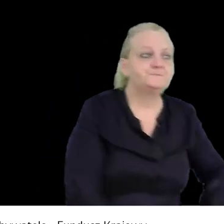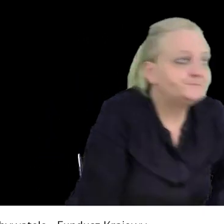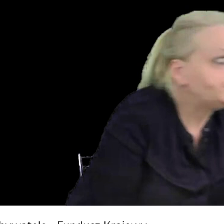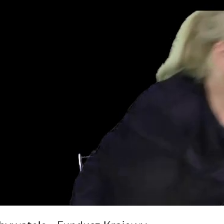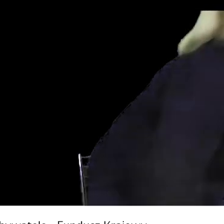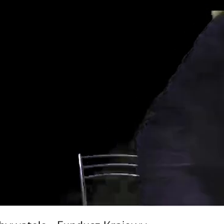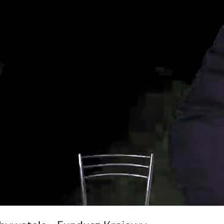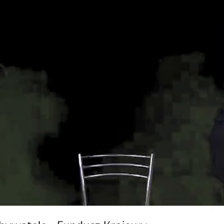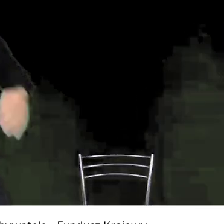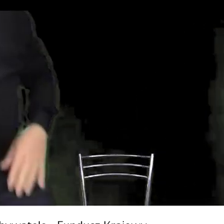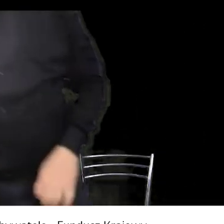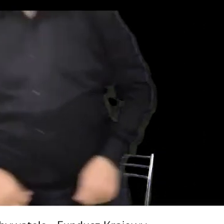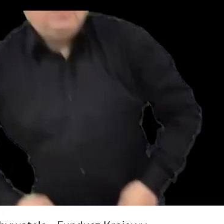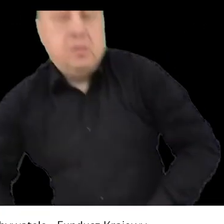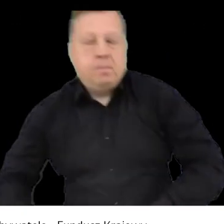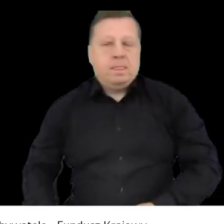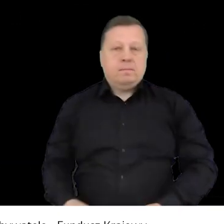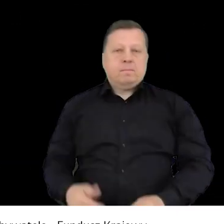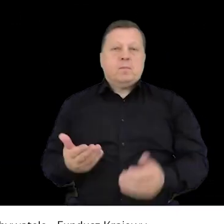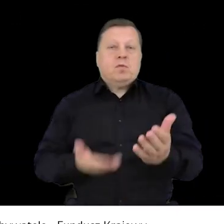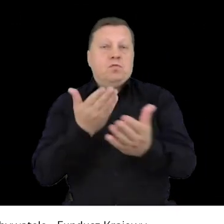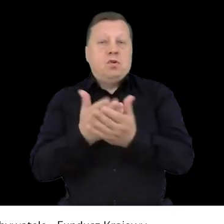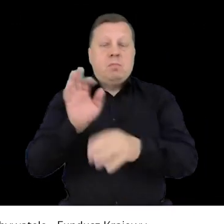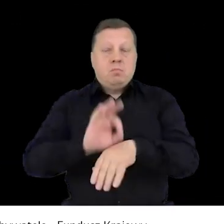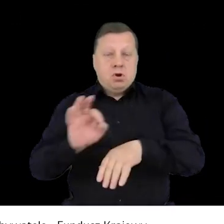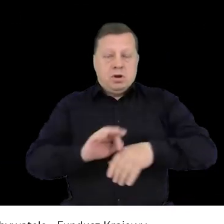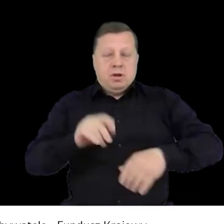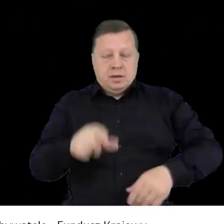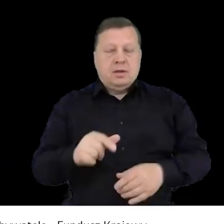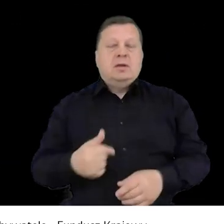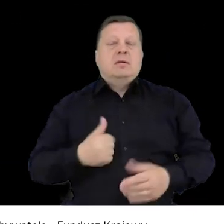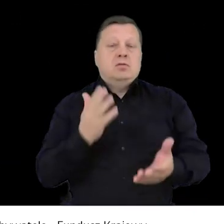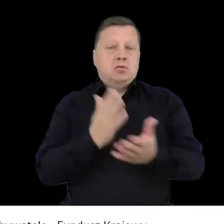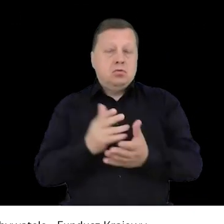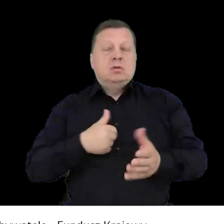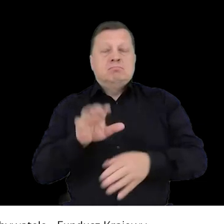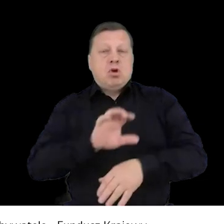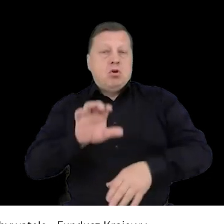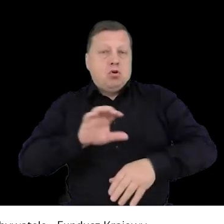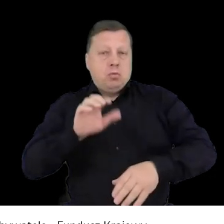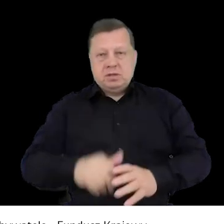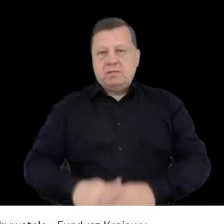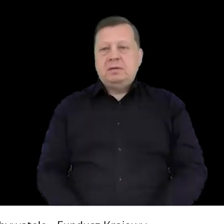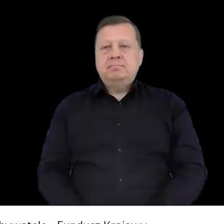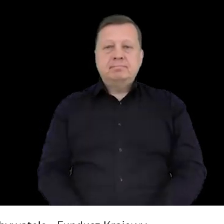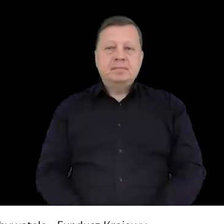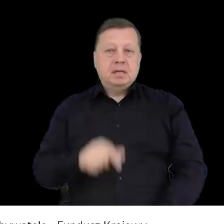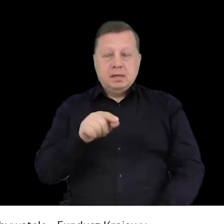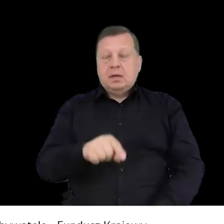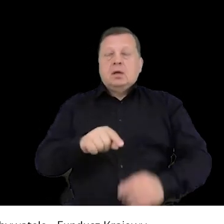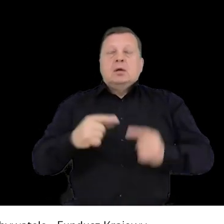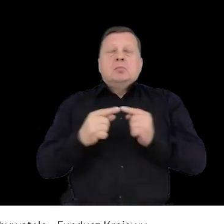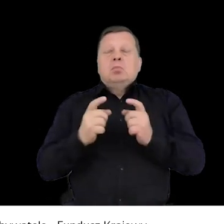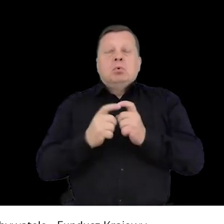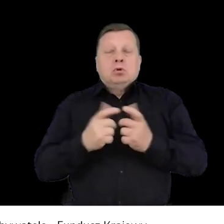Jeżeli chodzi o sobie założenia projektu, to obserwujemy tylko tam, gdzie je demonstrujemy i ten punkt się wiąże